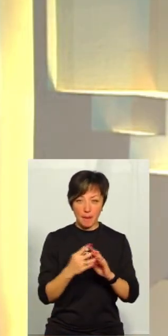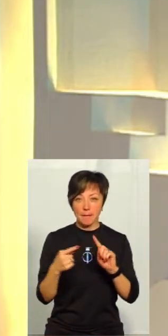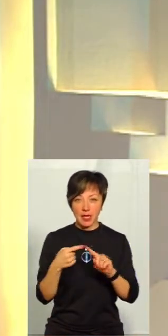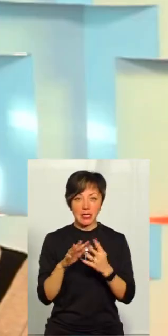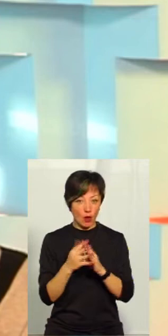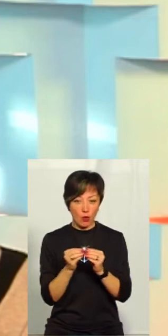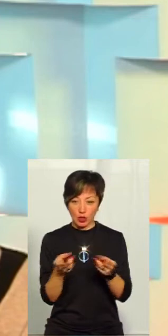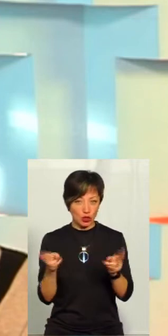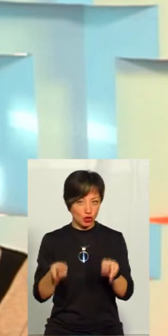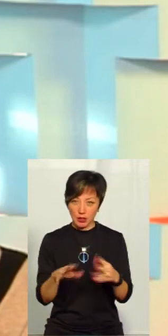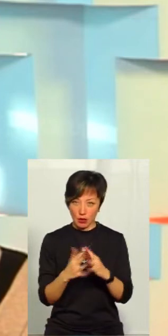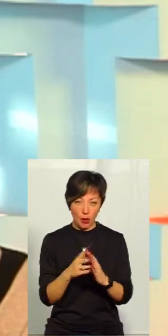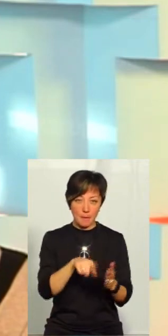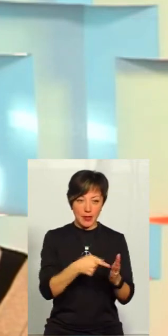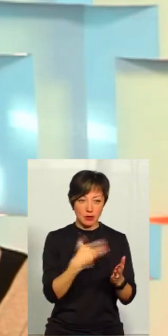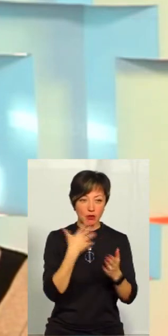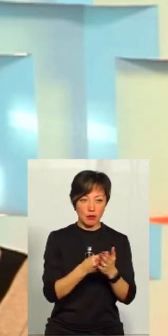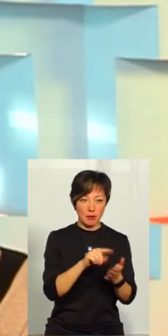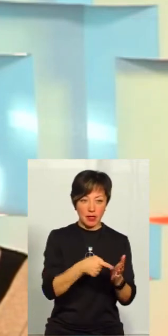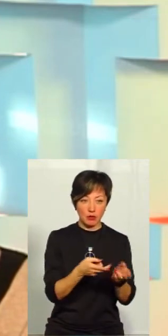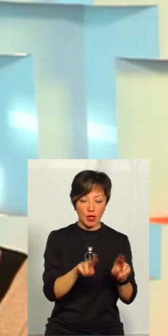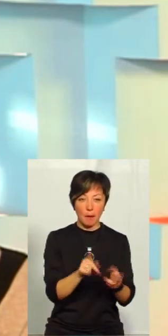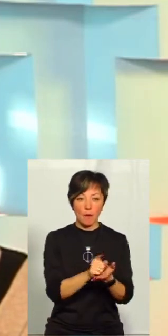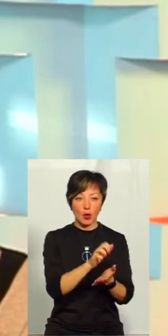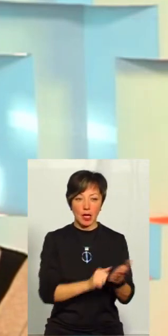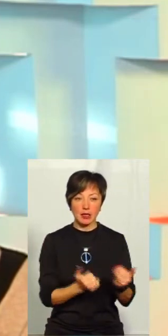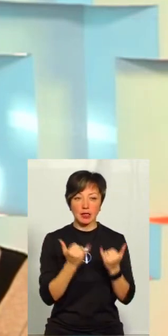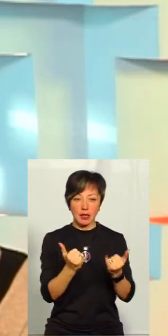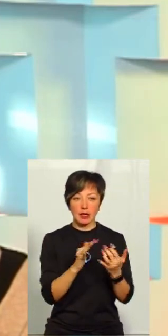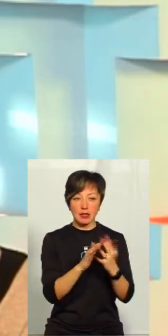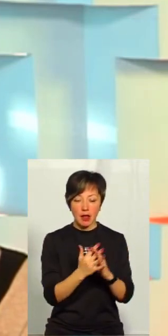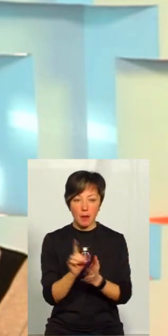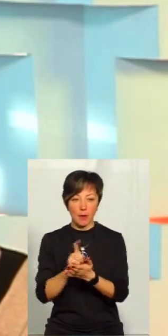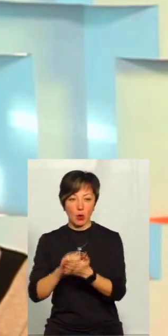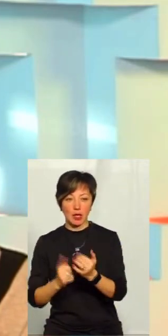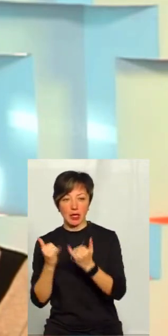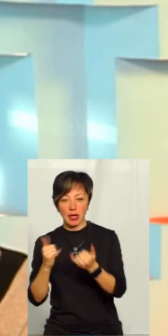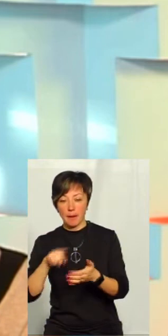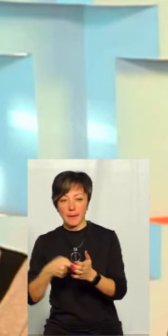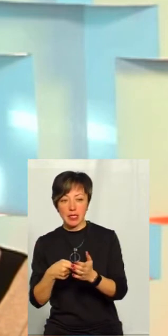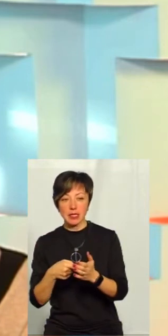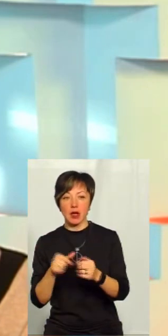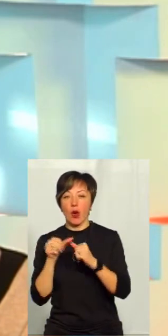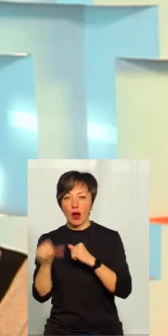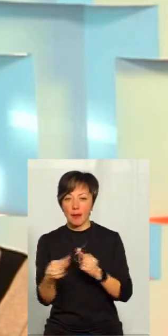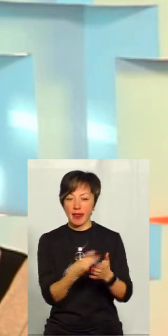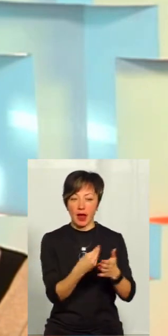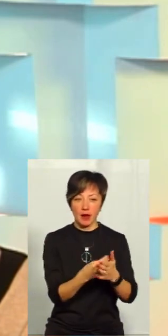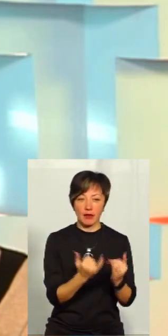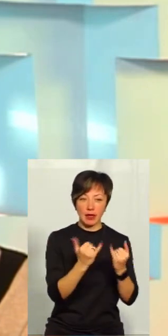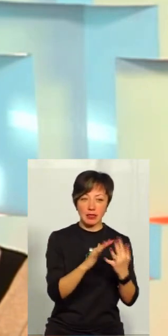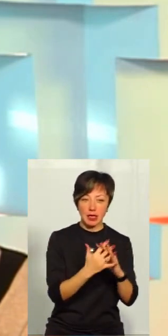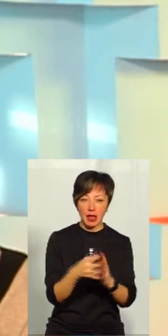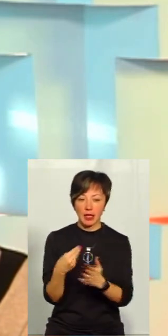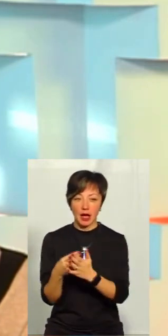село залишається селом, місто – містом. Податки для села – податки для міста. Окремо, тарифи для села